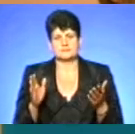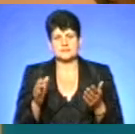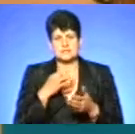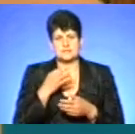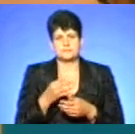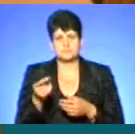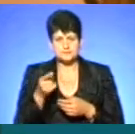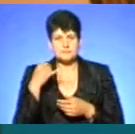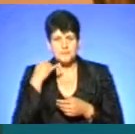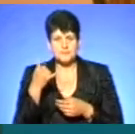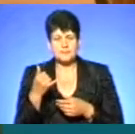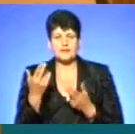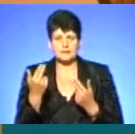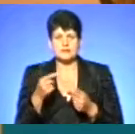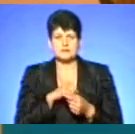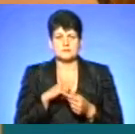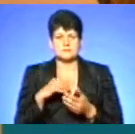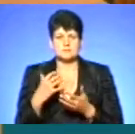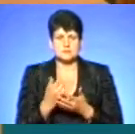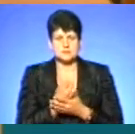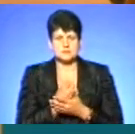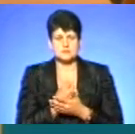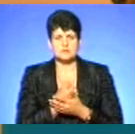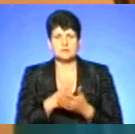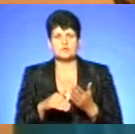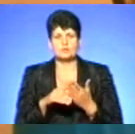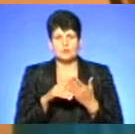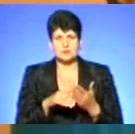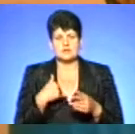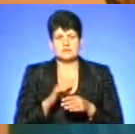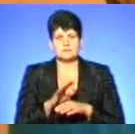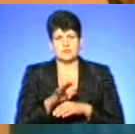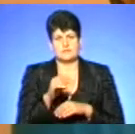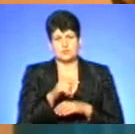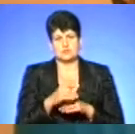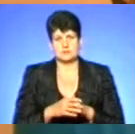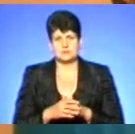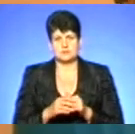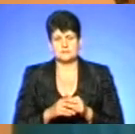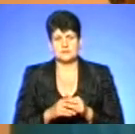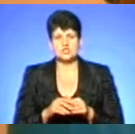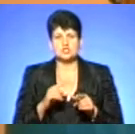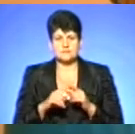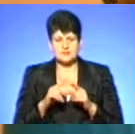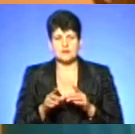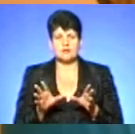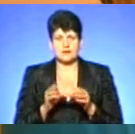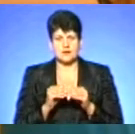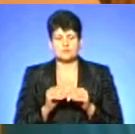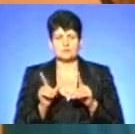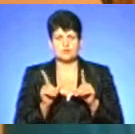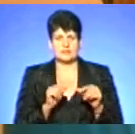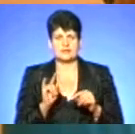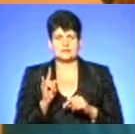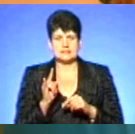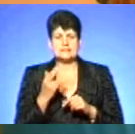Тернополі телефонували? Ми самі так знайшли, і наполягли, щоб нас сюди відправили просто. І швидка, і ви разом поїхали з дитини?